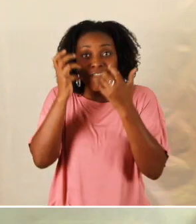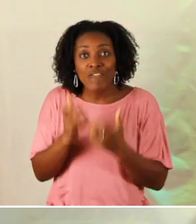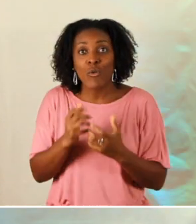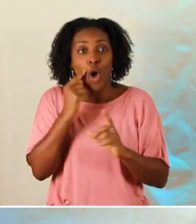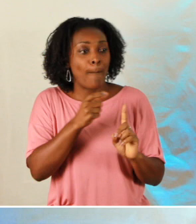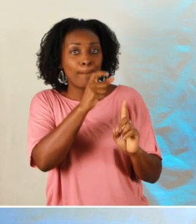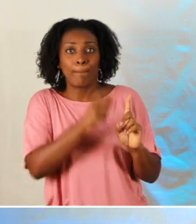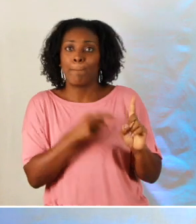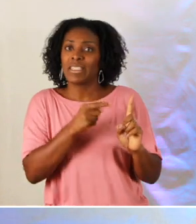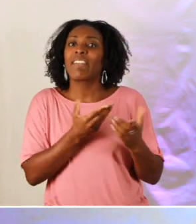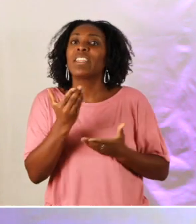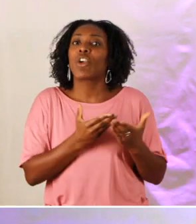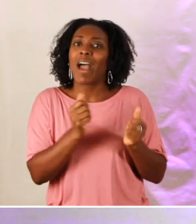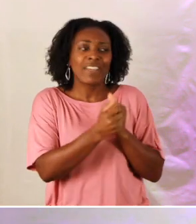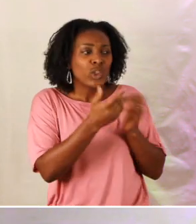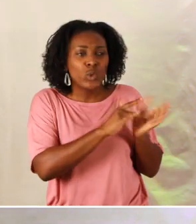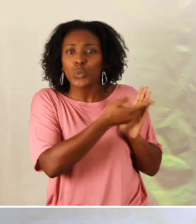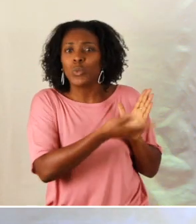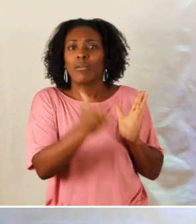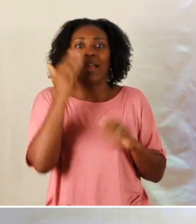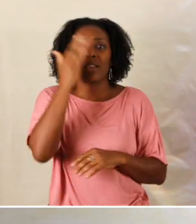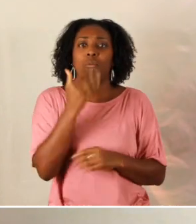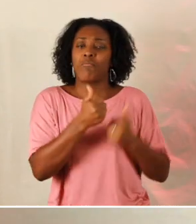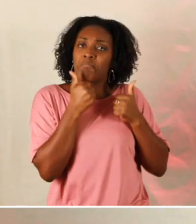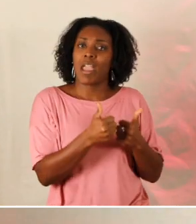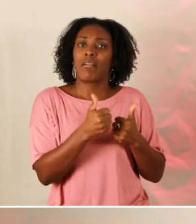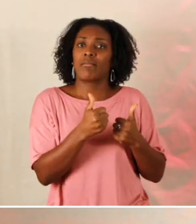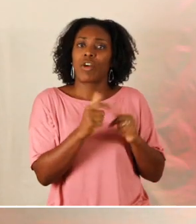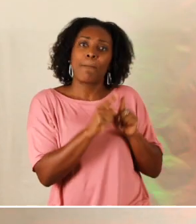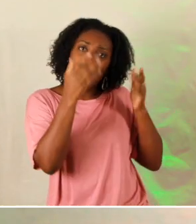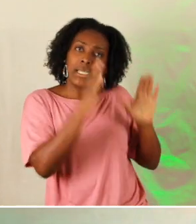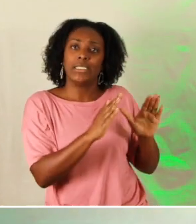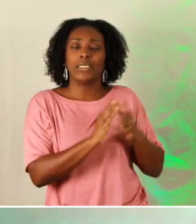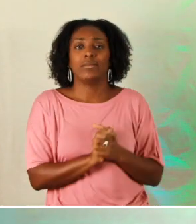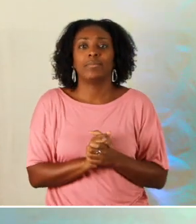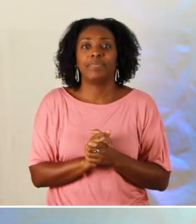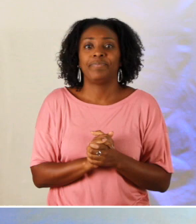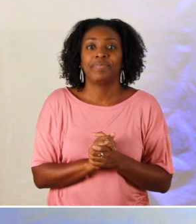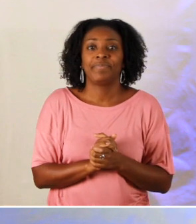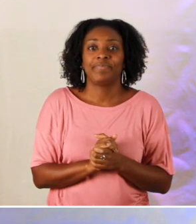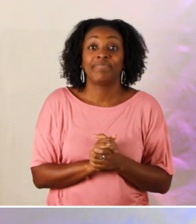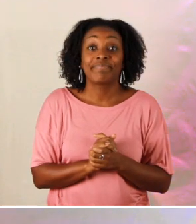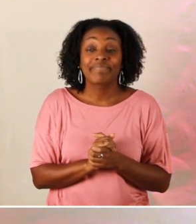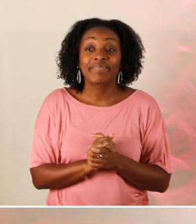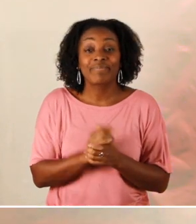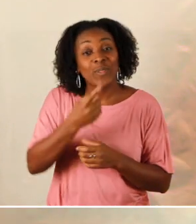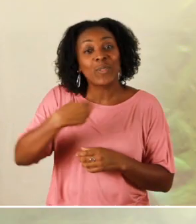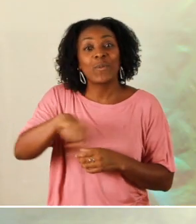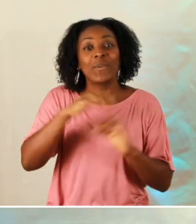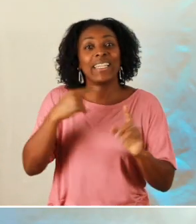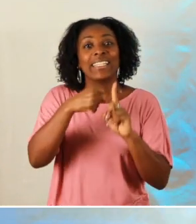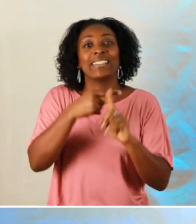et toutes ses montures soit bien soit béni en tant qu'enfant de Dieu en tant qu'église